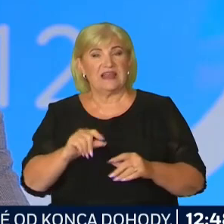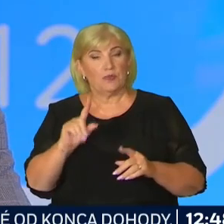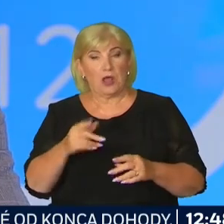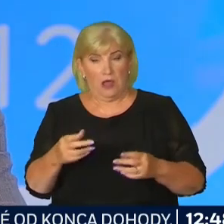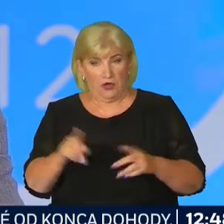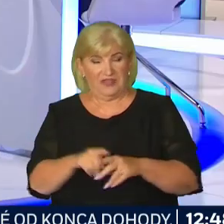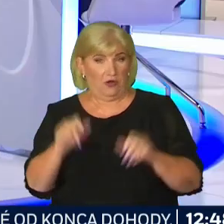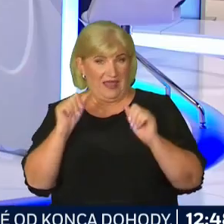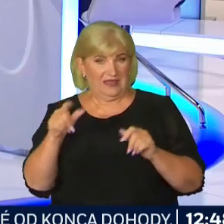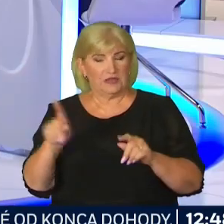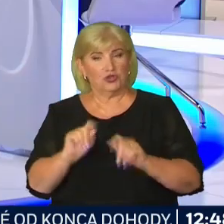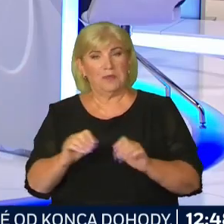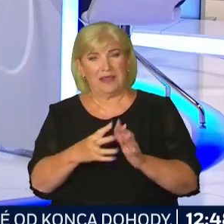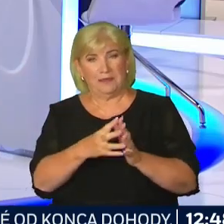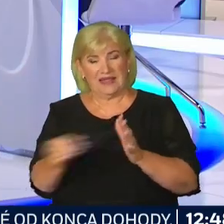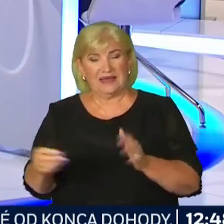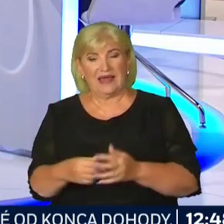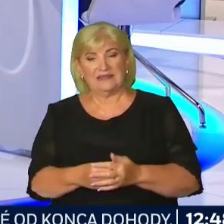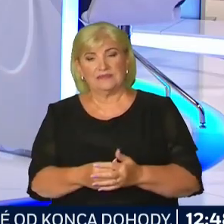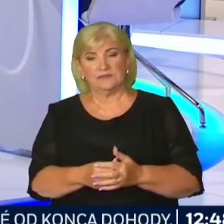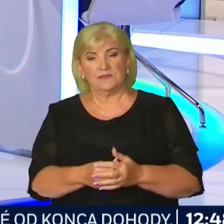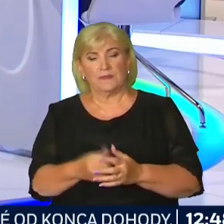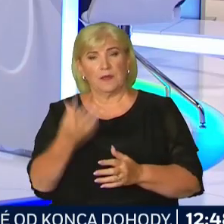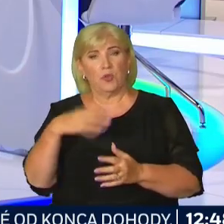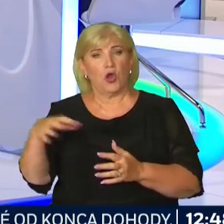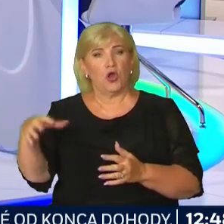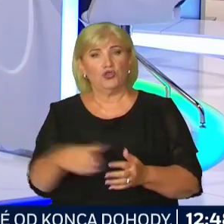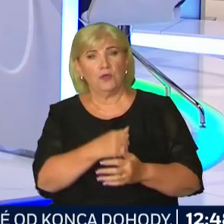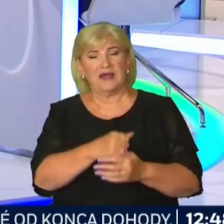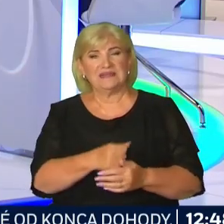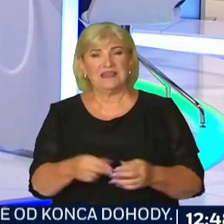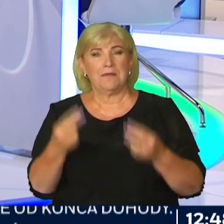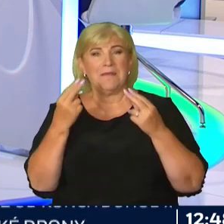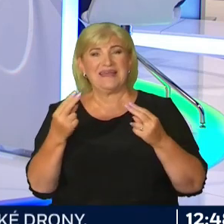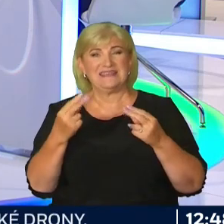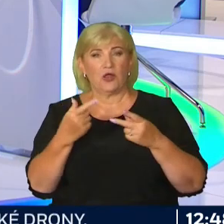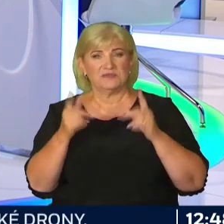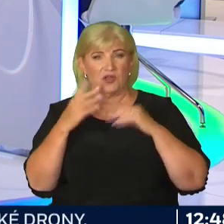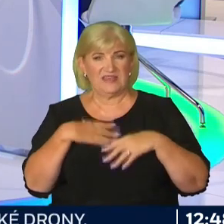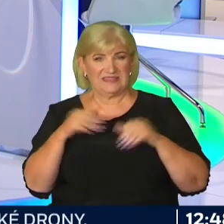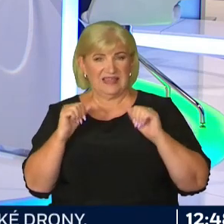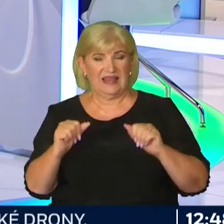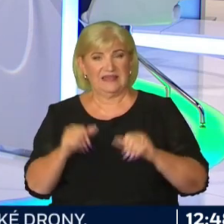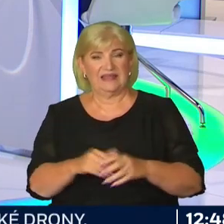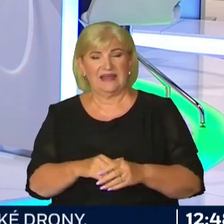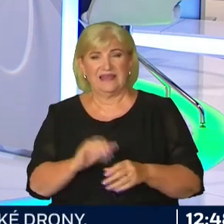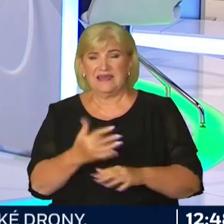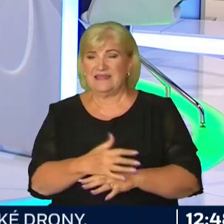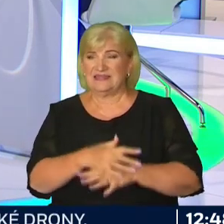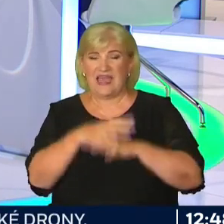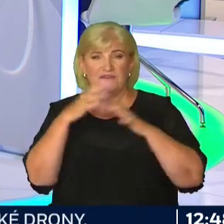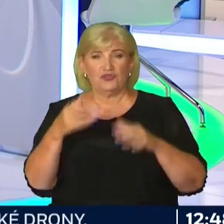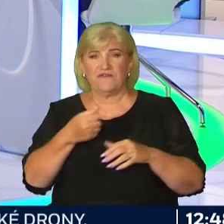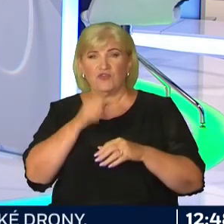tak ako dobrý príklad, ja som to iba naznačil chvíľkovo, bolo odobratie majiteľom slovenských elektrární najväčšej